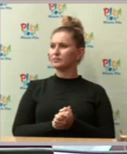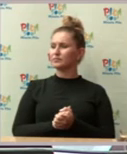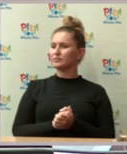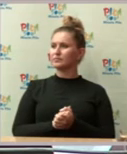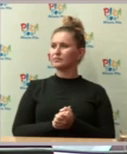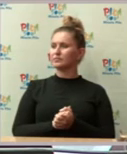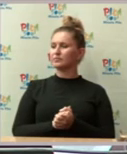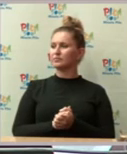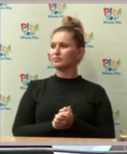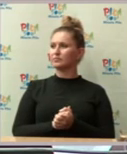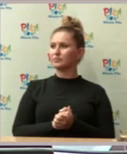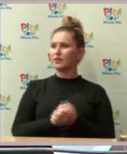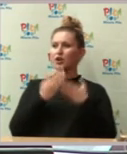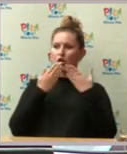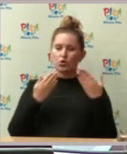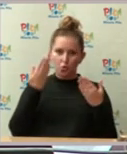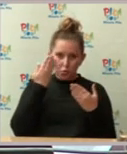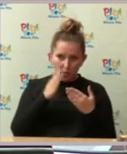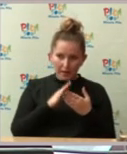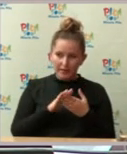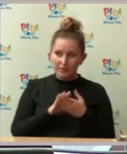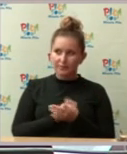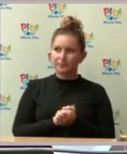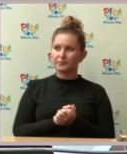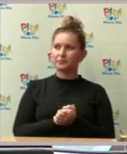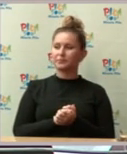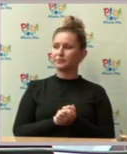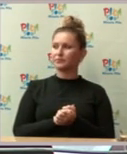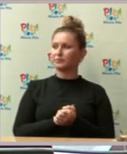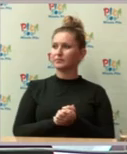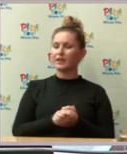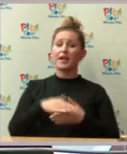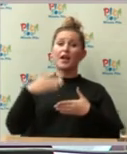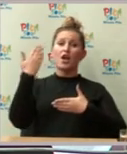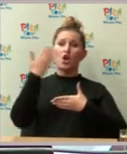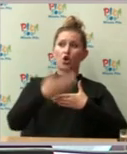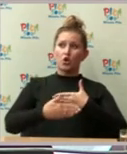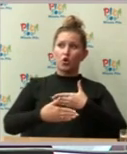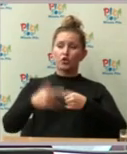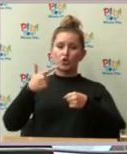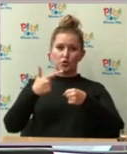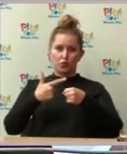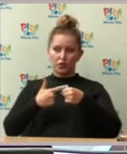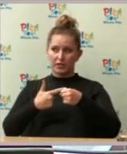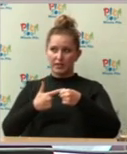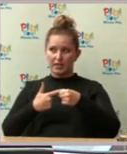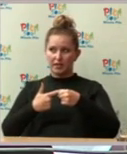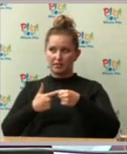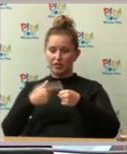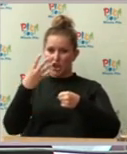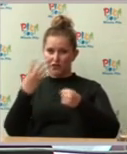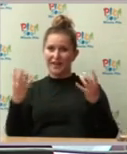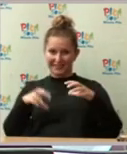nie ma, tak? Dziękuję bardzo. Proszę państwa, w takim razie w związku z wyczerpaniem porządku obrad, zamykam obrady 24.